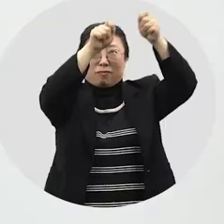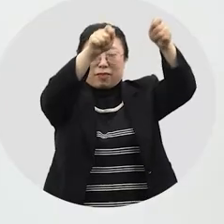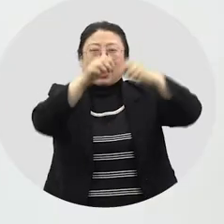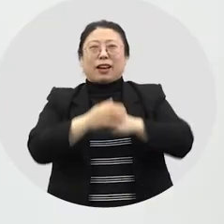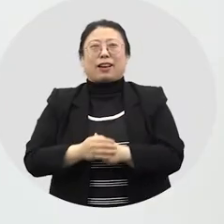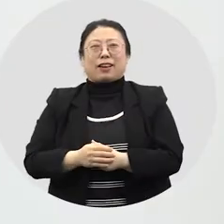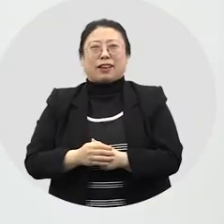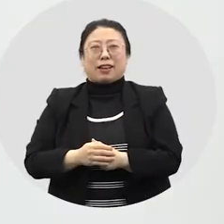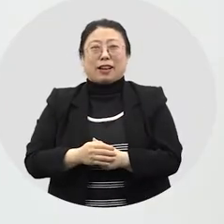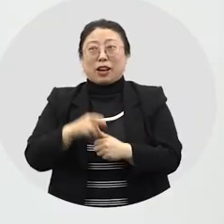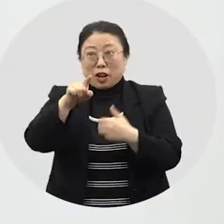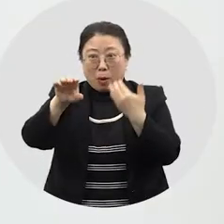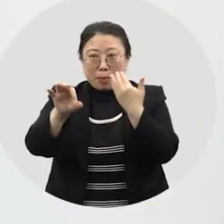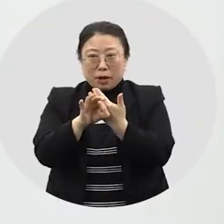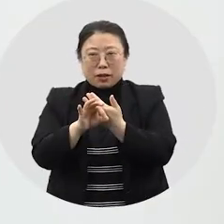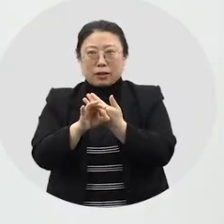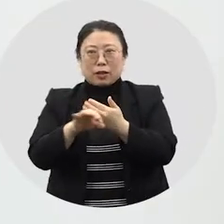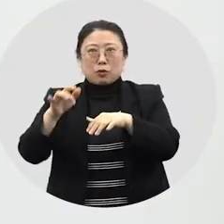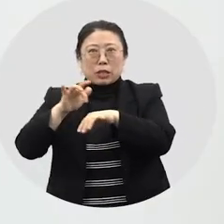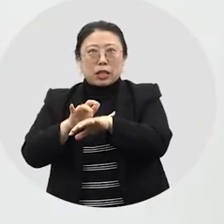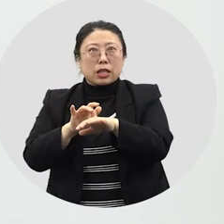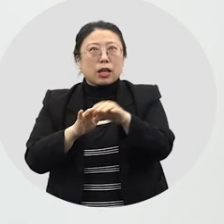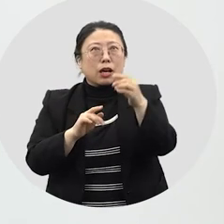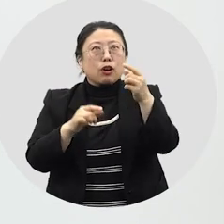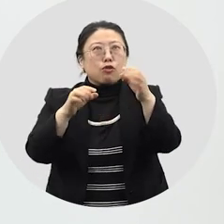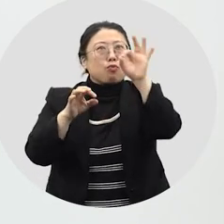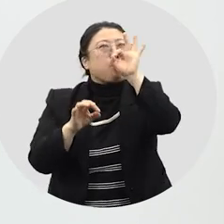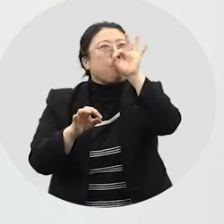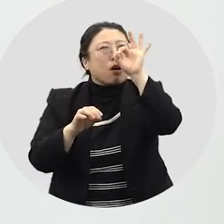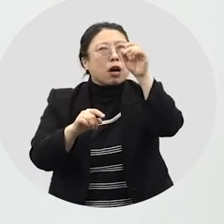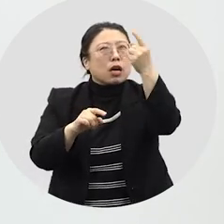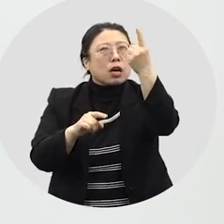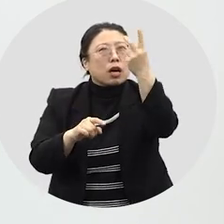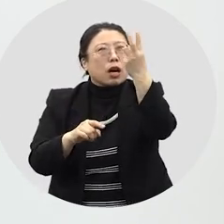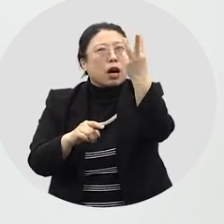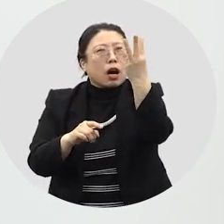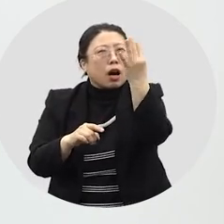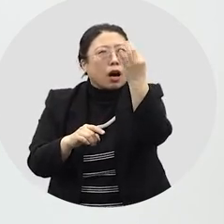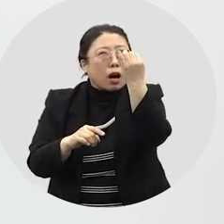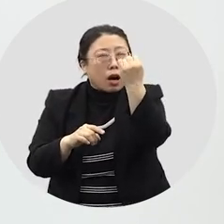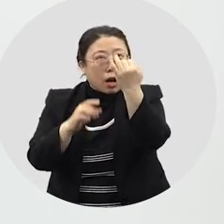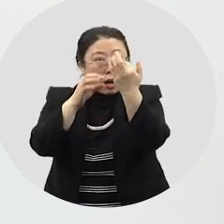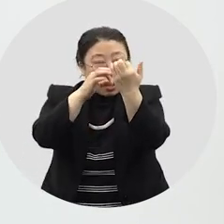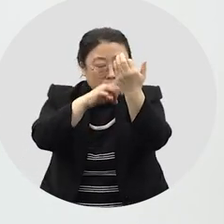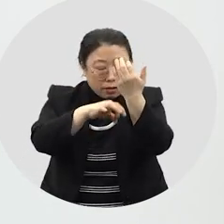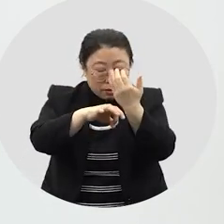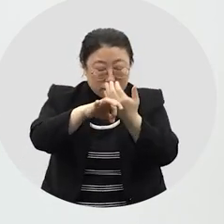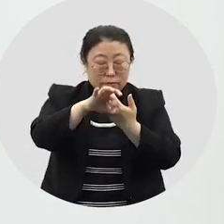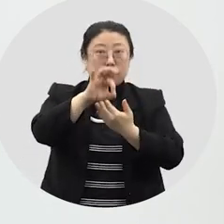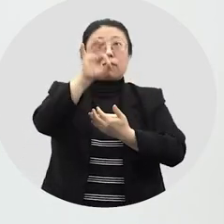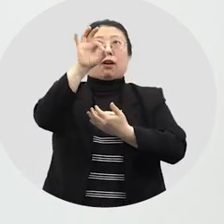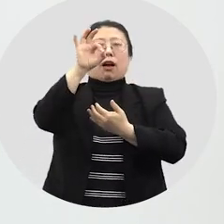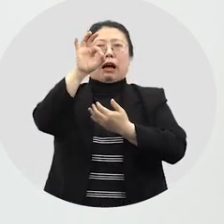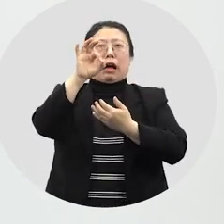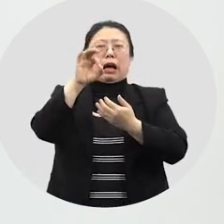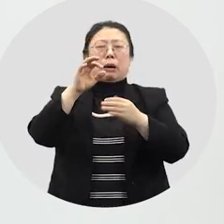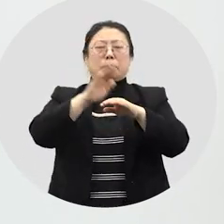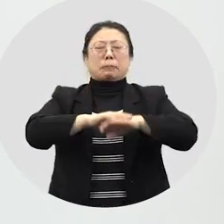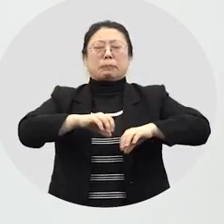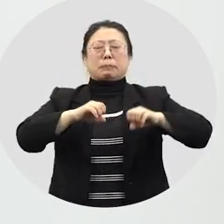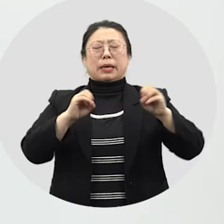이렇게 해두면 야광귀가 채의 구멍을 하나하나 세다가 닭이 울고 날이 밝아버려서 결국